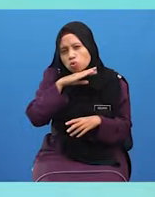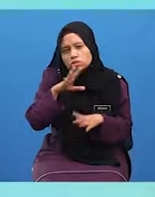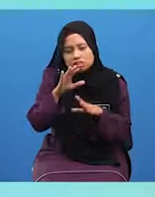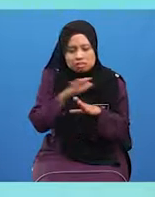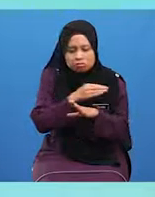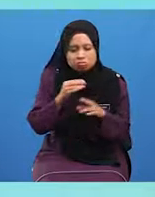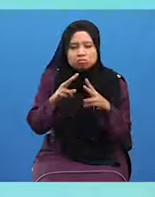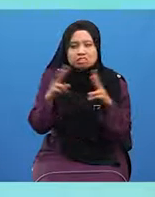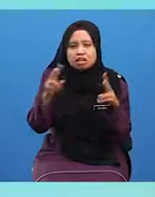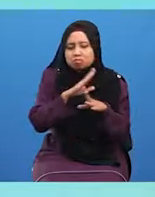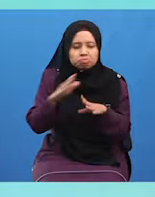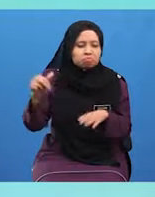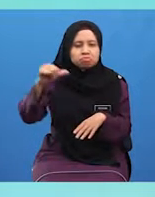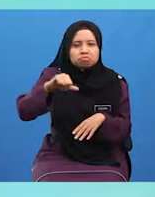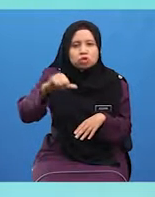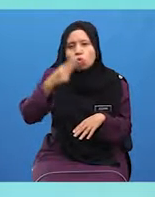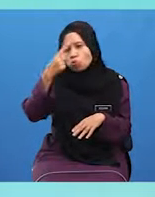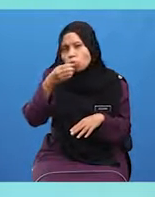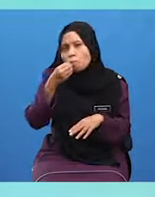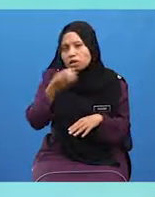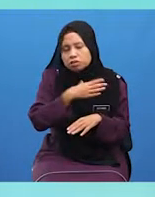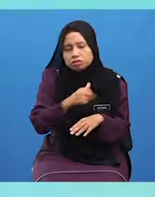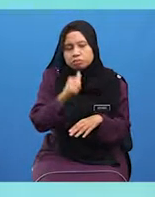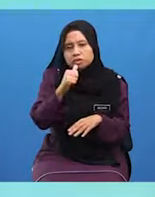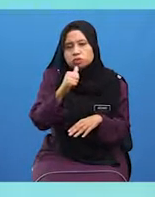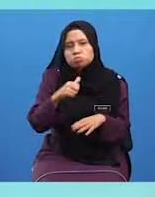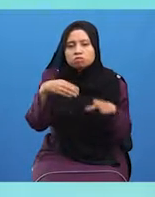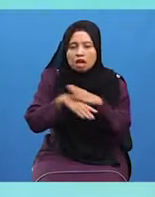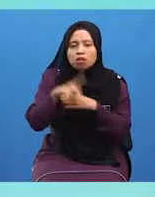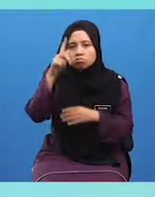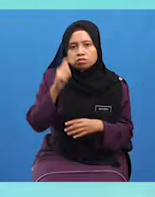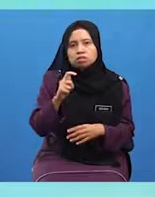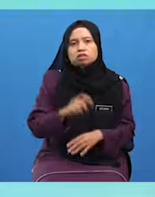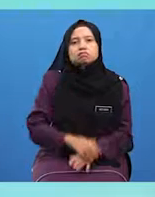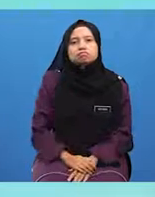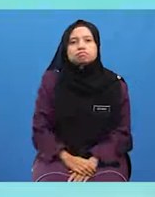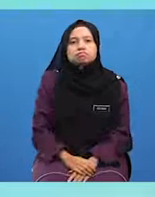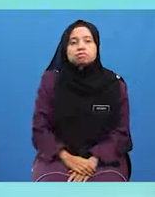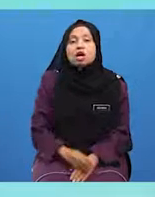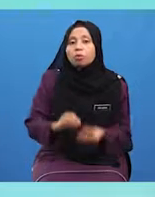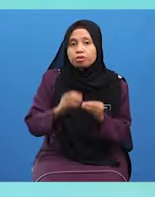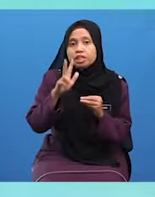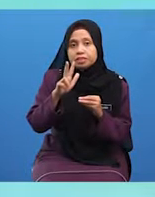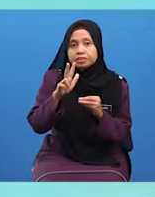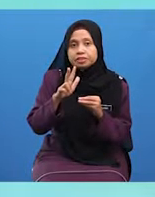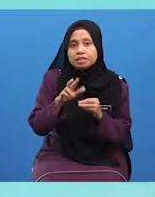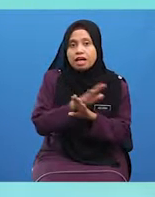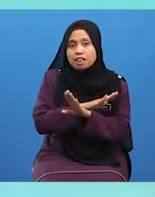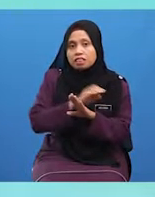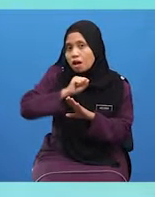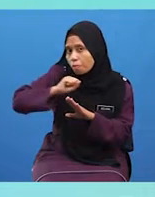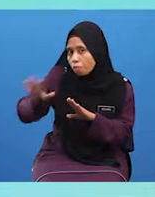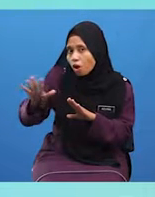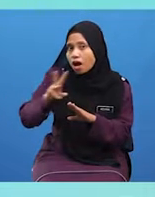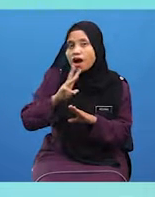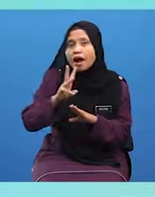Dan Sangat Tidak Elok Untuk Makan Dan Minum Di Dalam Tandas Tiga Tidak